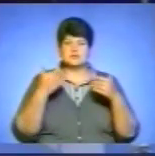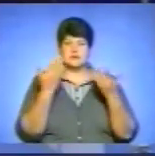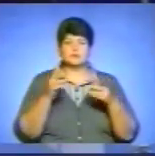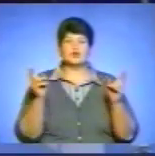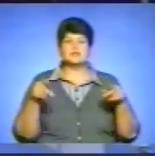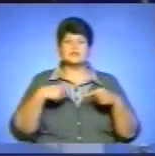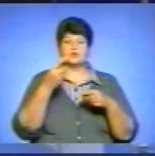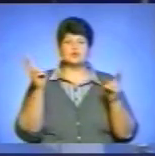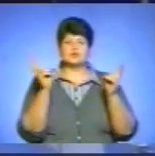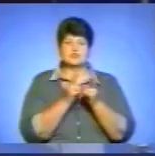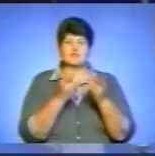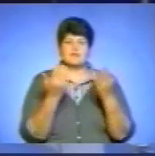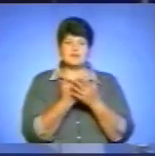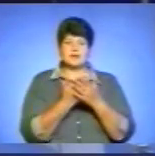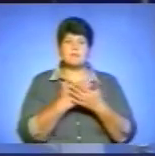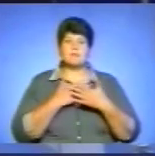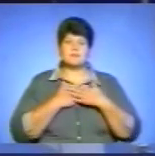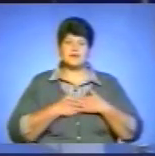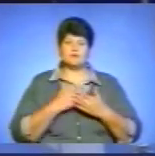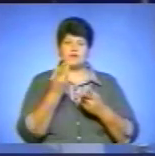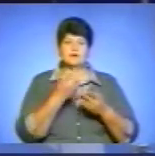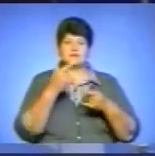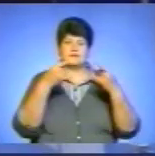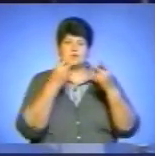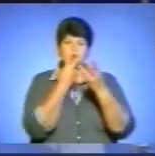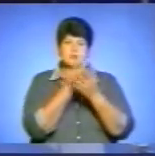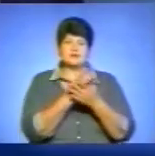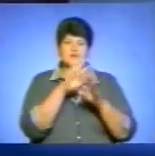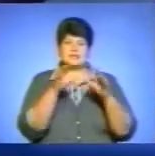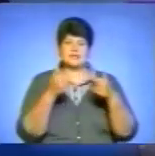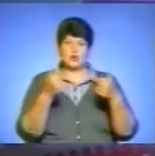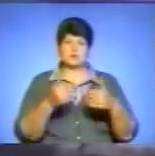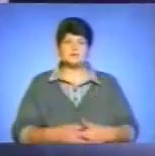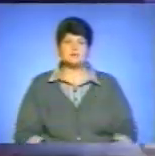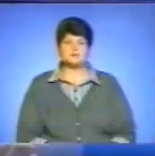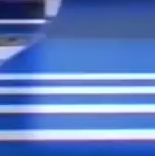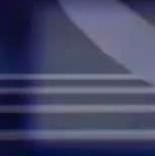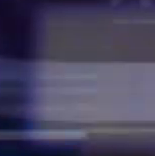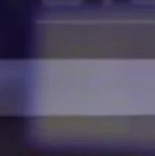наступної зустрічі в ефірі. Приємного вам телевізійного перегляду. На все добре. Дякую.